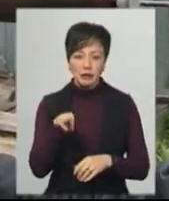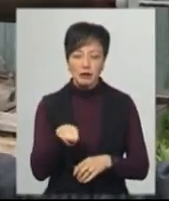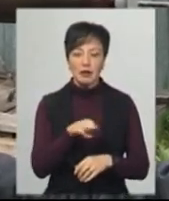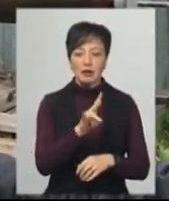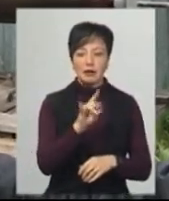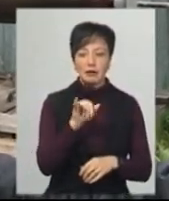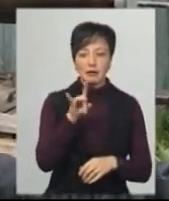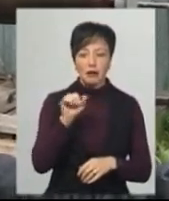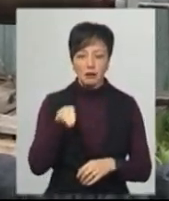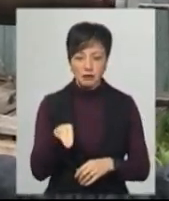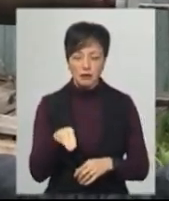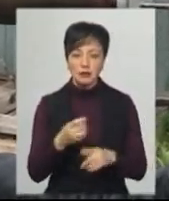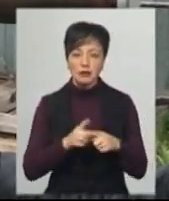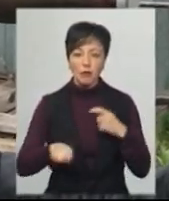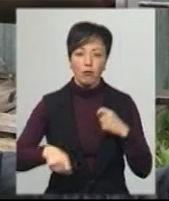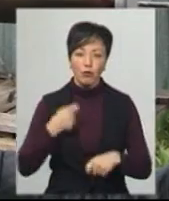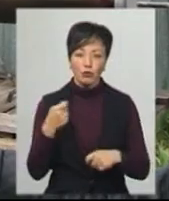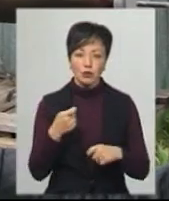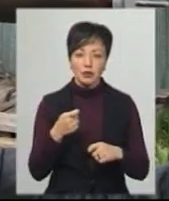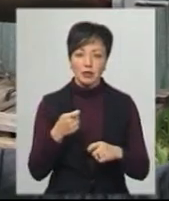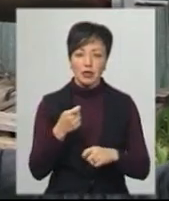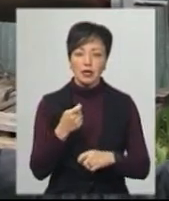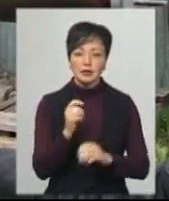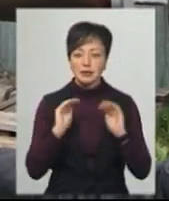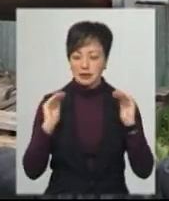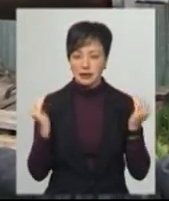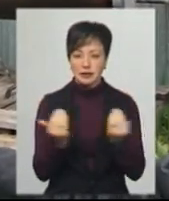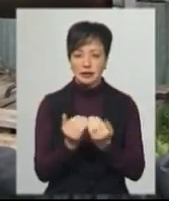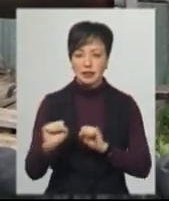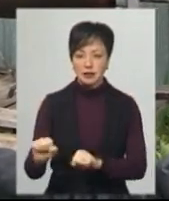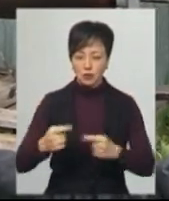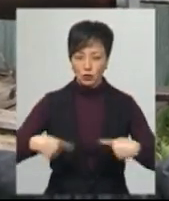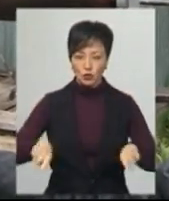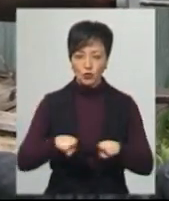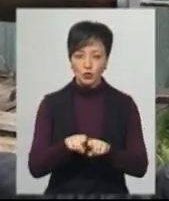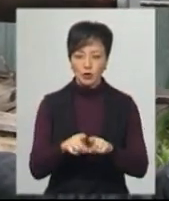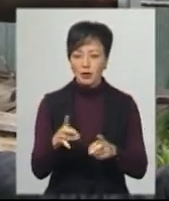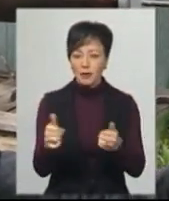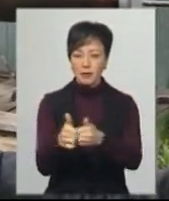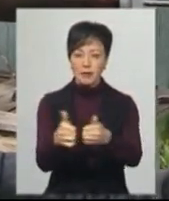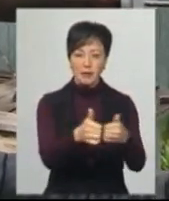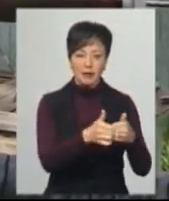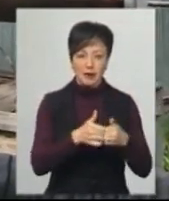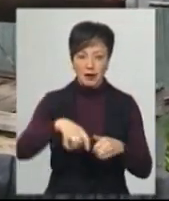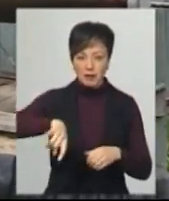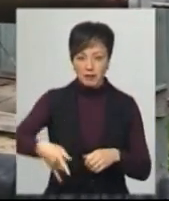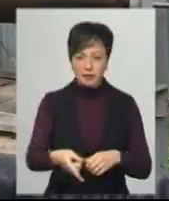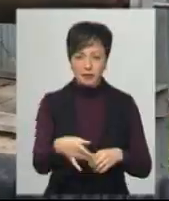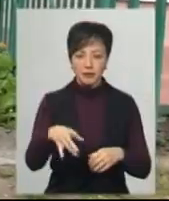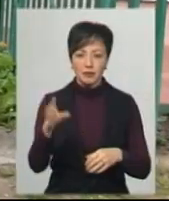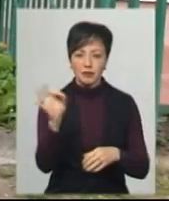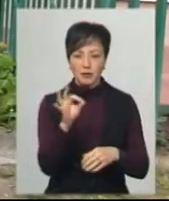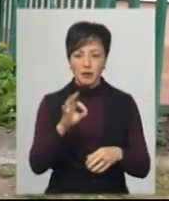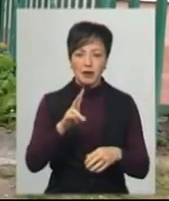зв'язано з порушенням санітарно-захисних зон колодязів, тобто розташування вигрібних ям, септиків,